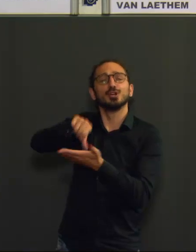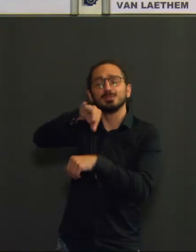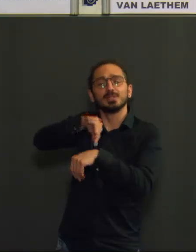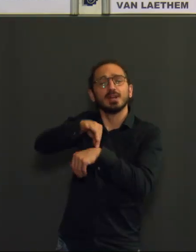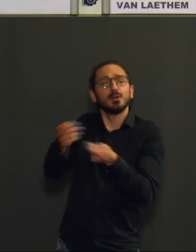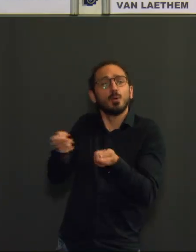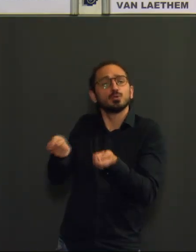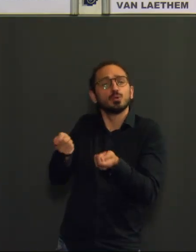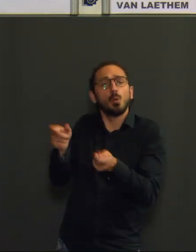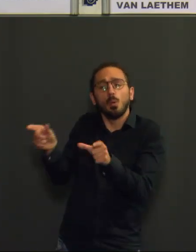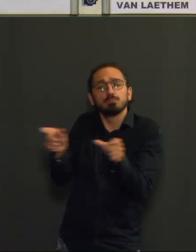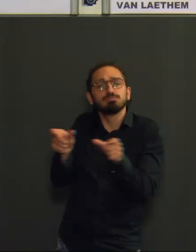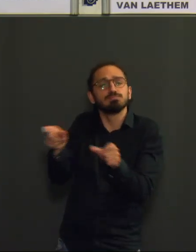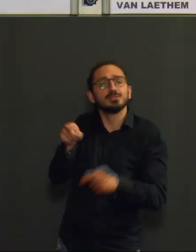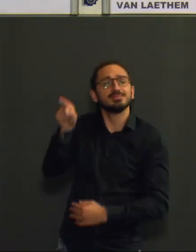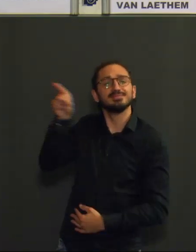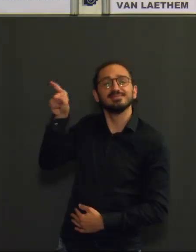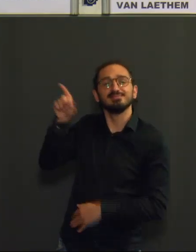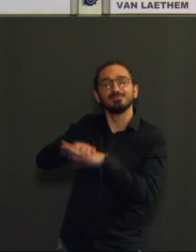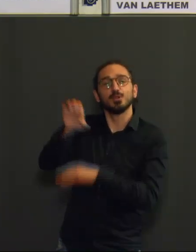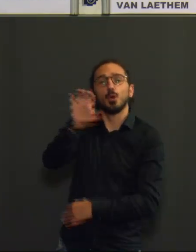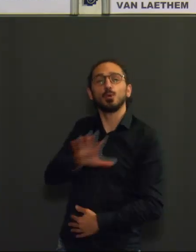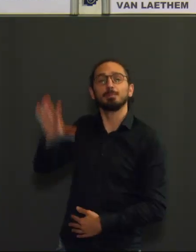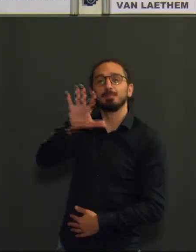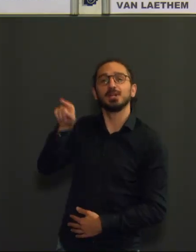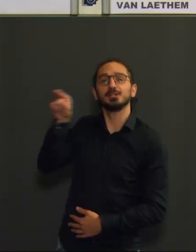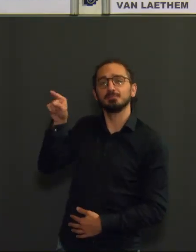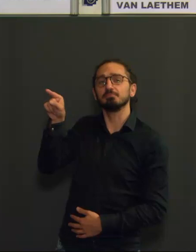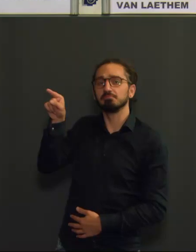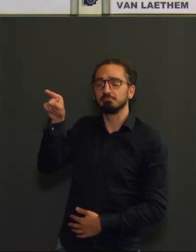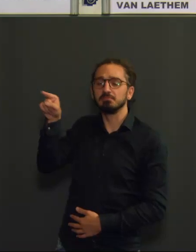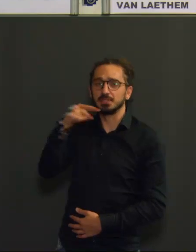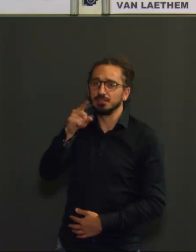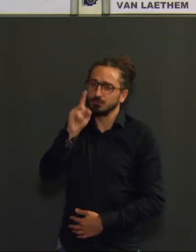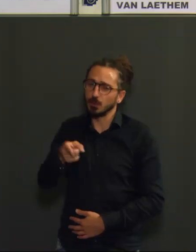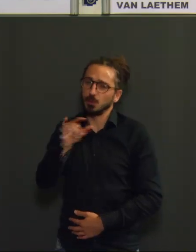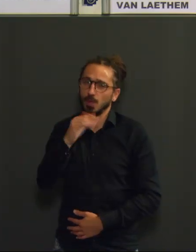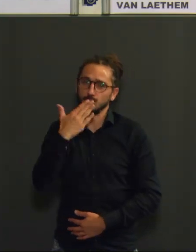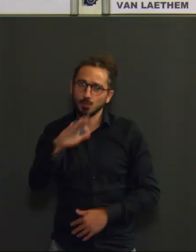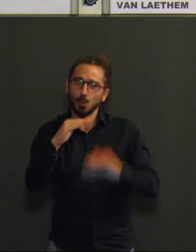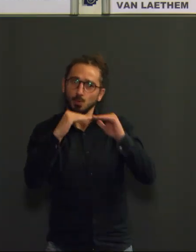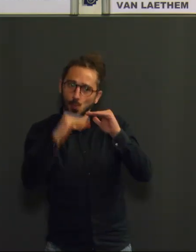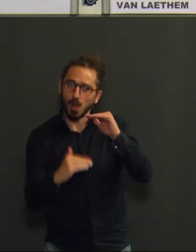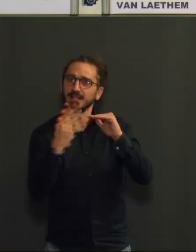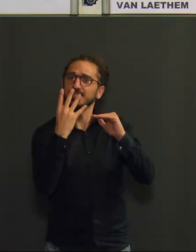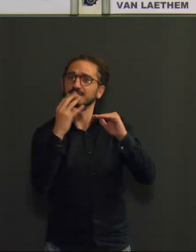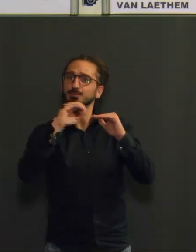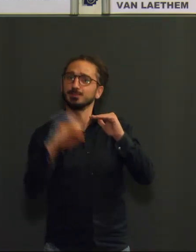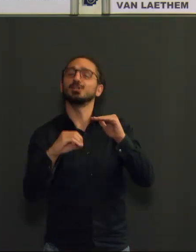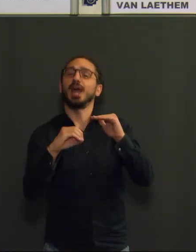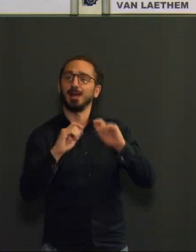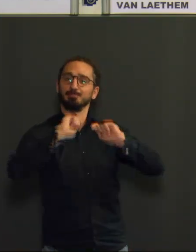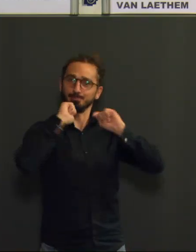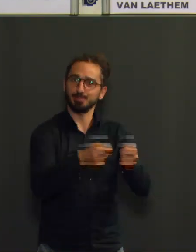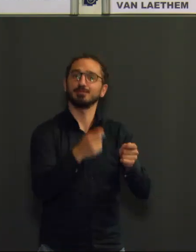nécessite un taux inférieur à 4% pour être déclaré zone verte. Et je pense que nous attendons tous, avec